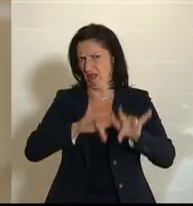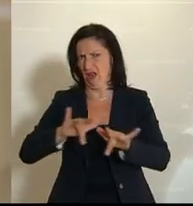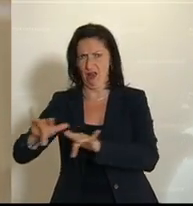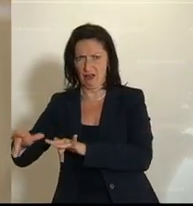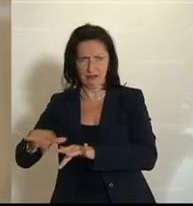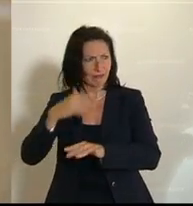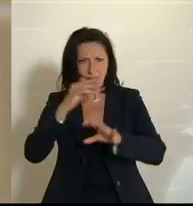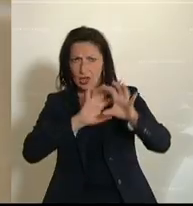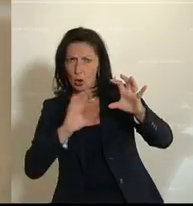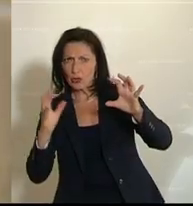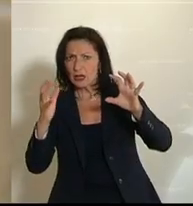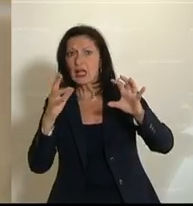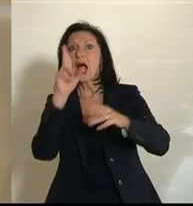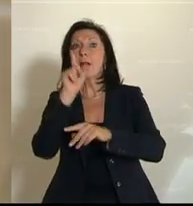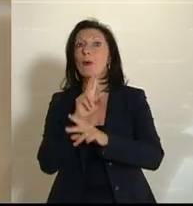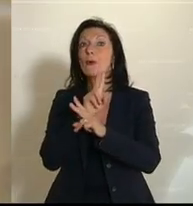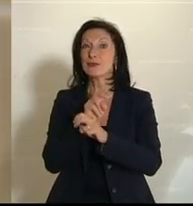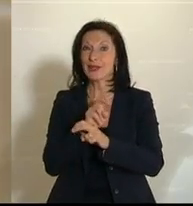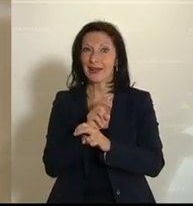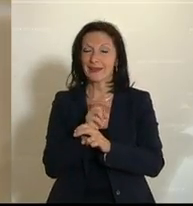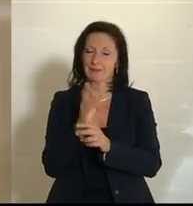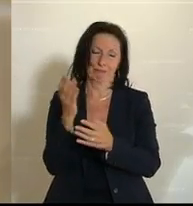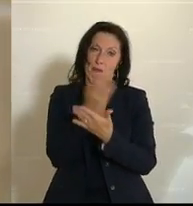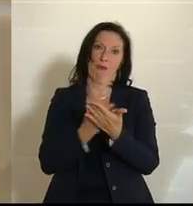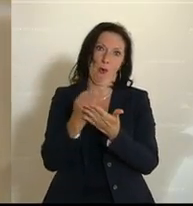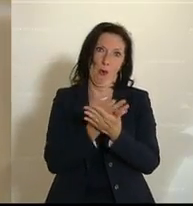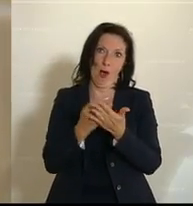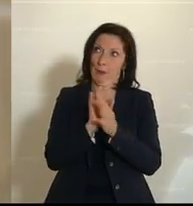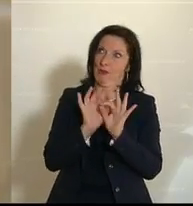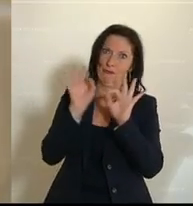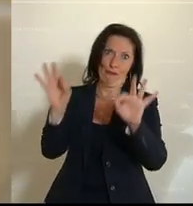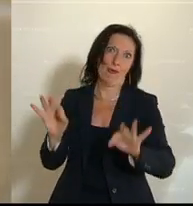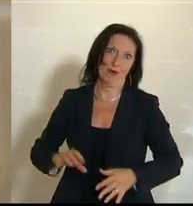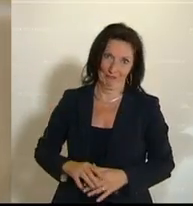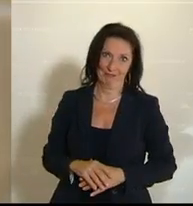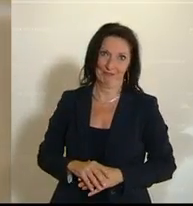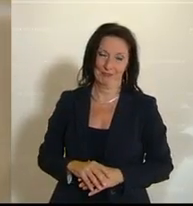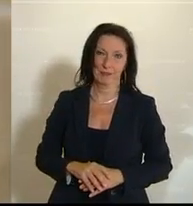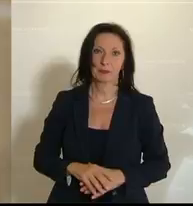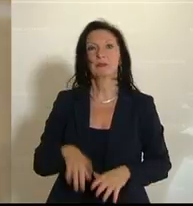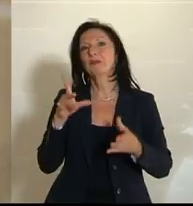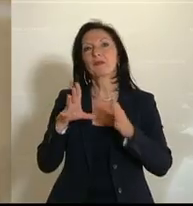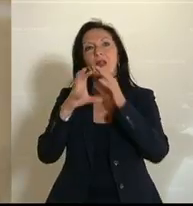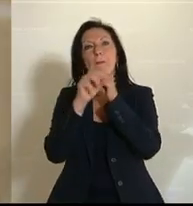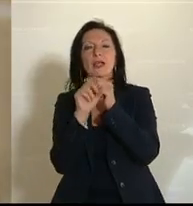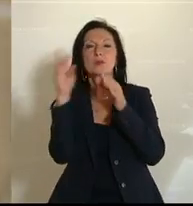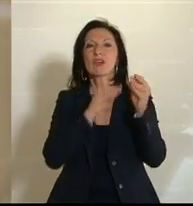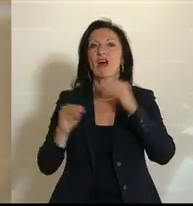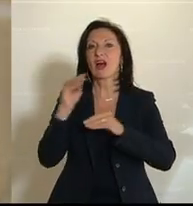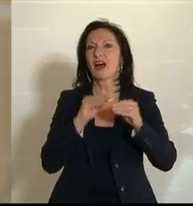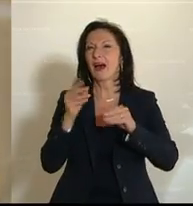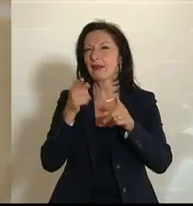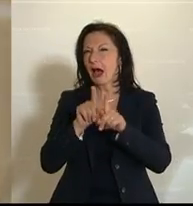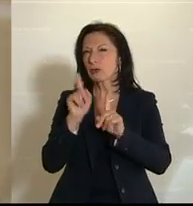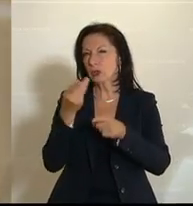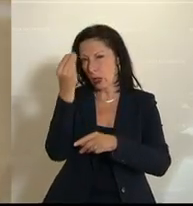Kontinent auch. Aber Österreich ist auch hier ein großes Vorbild in der ganzen Welt. Bei den Blasmusikvereinen ist natürlich auch noch zu